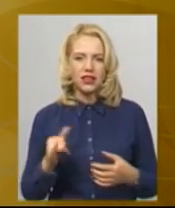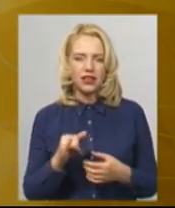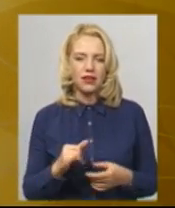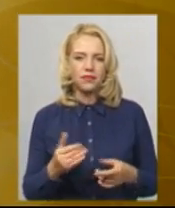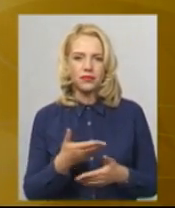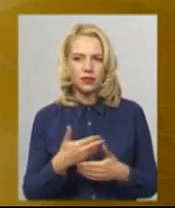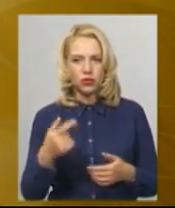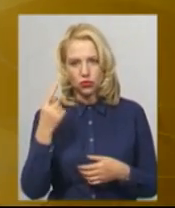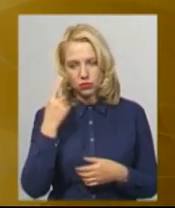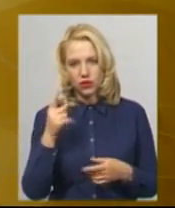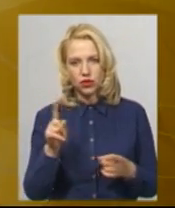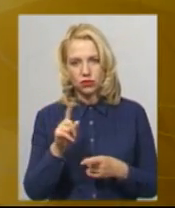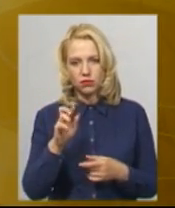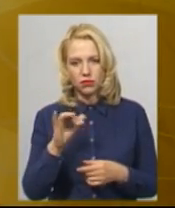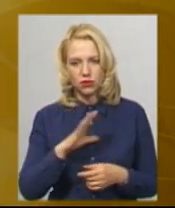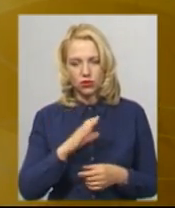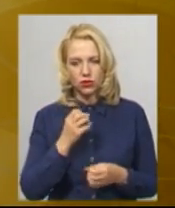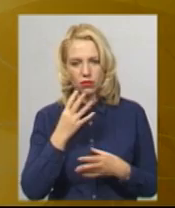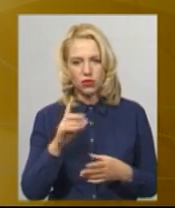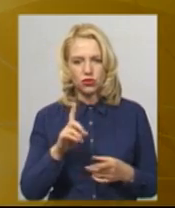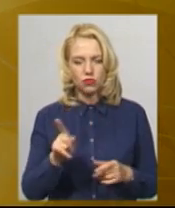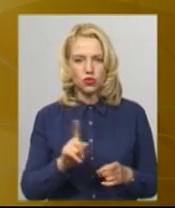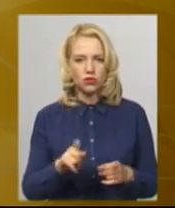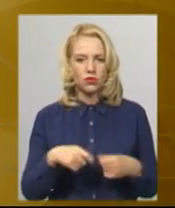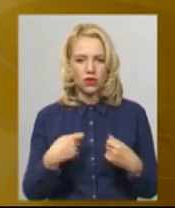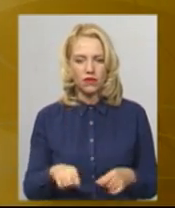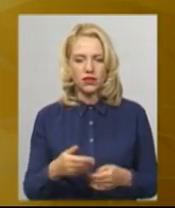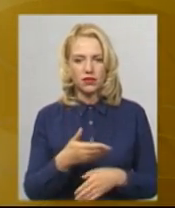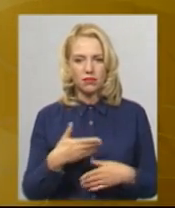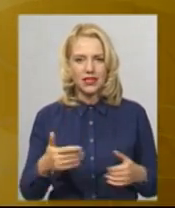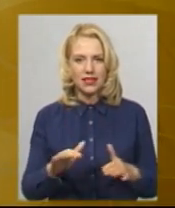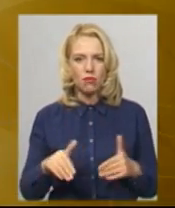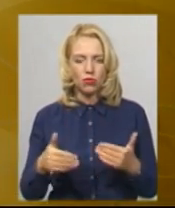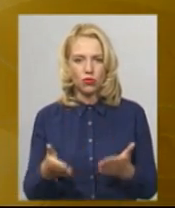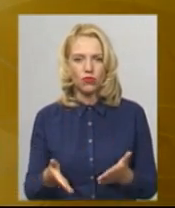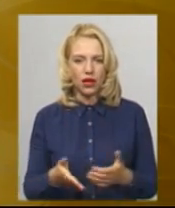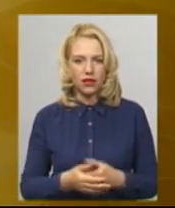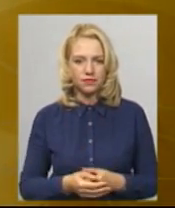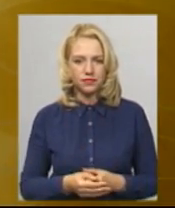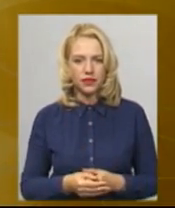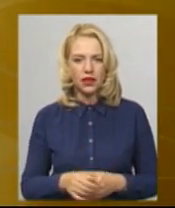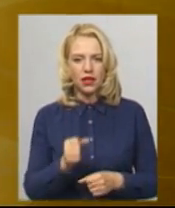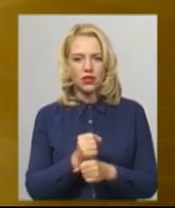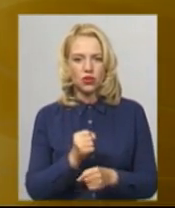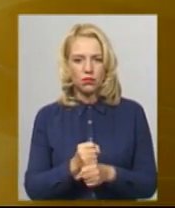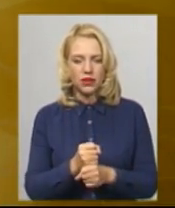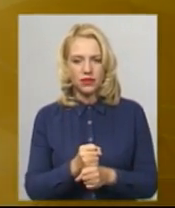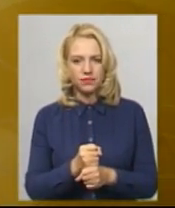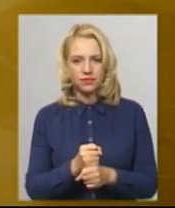ми подумали, що було би добре, щоб щось продавалося. І ми запропонували зробити